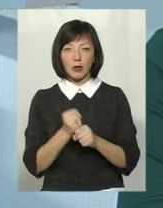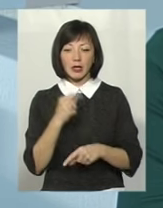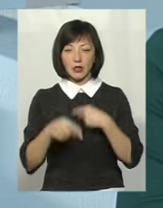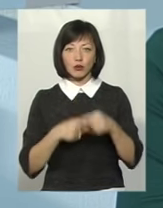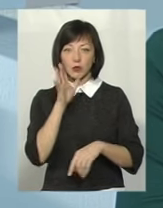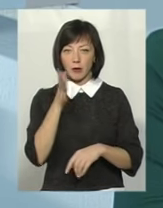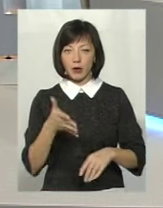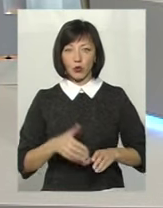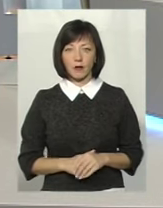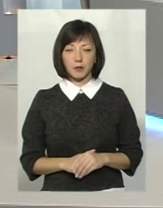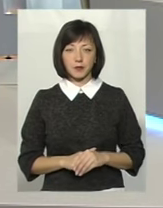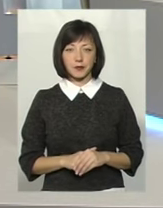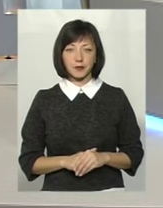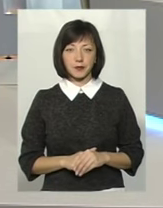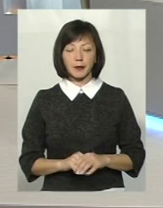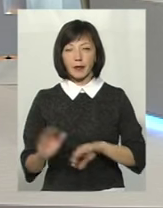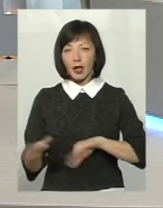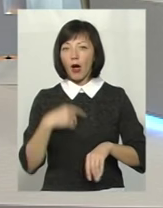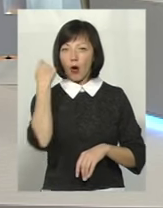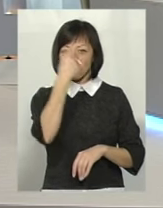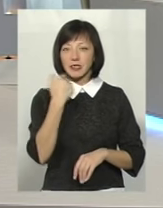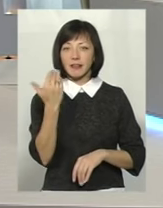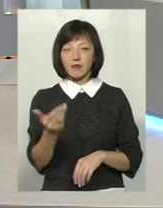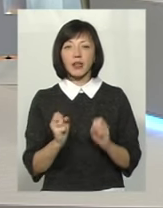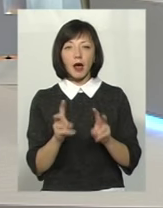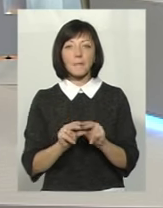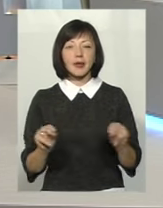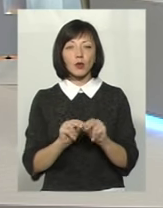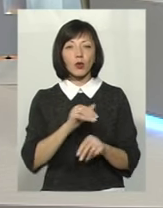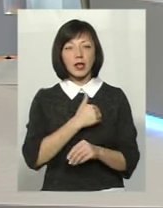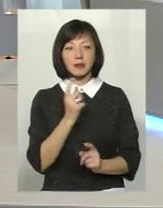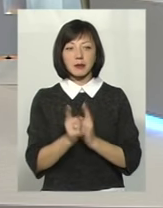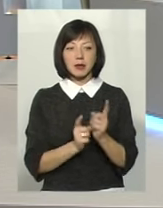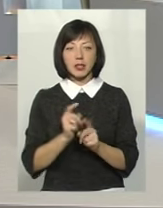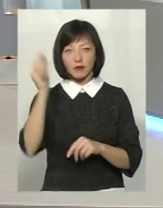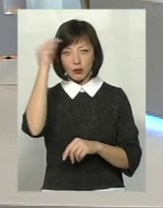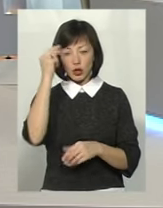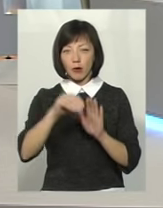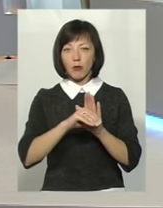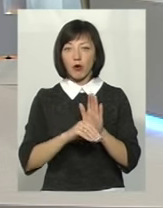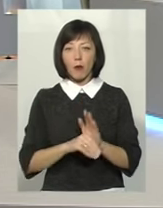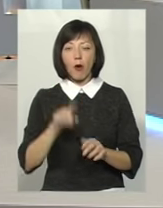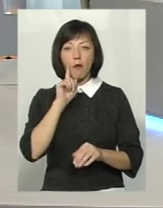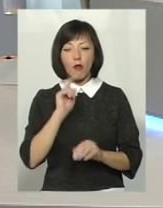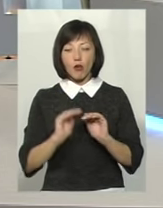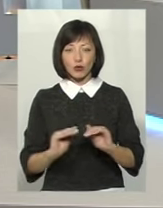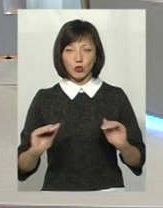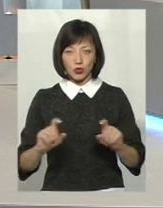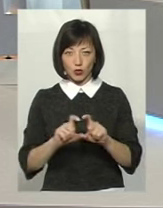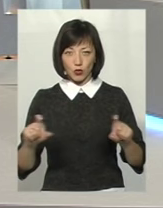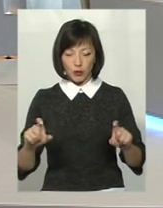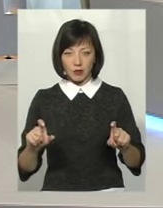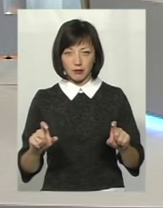наступні п'ять років. Особисто ви, як педагоги, що хотіли б змінити в навчальній програмі, зокрема, молодшої школи, про яку ми сьогодні